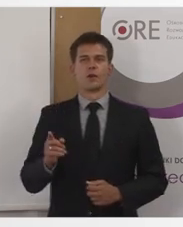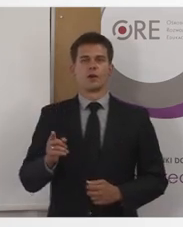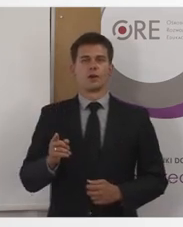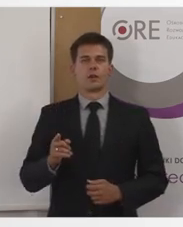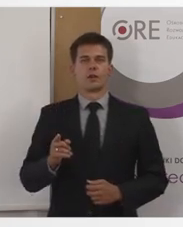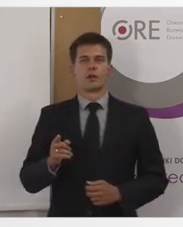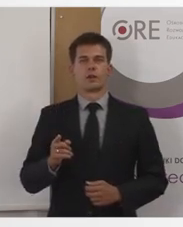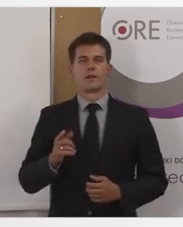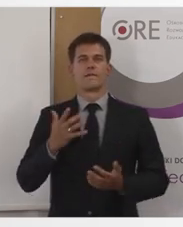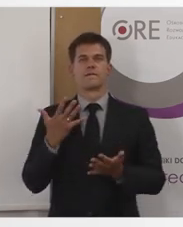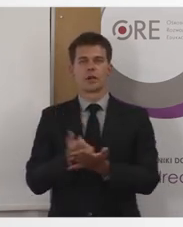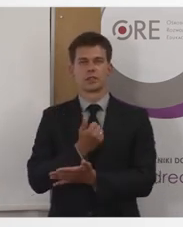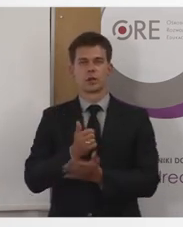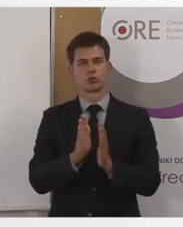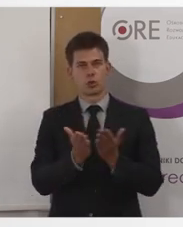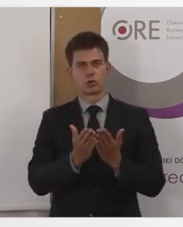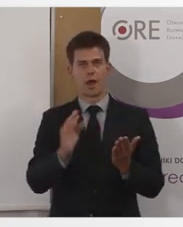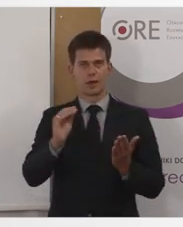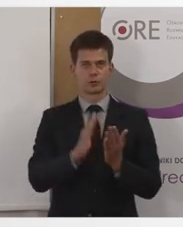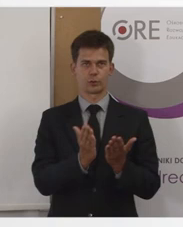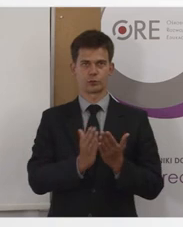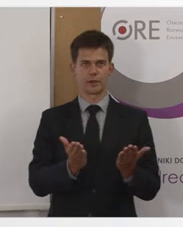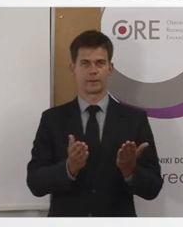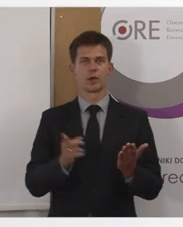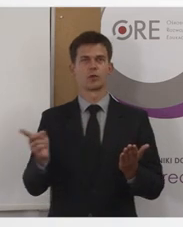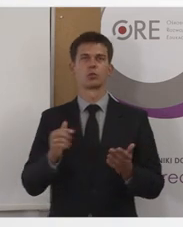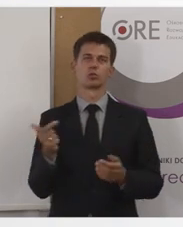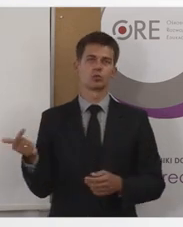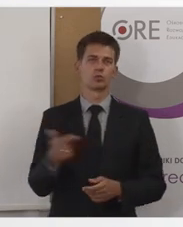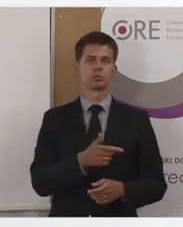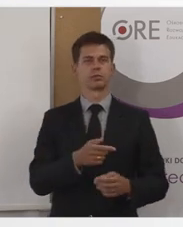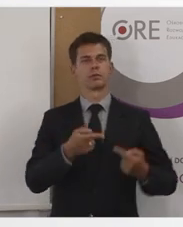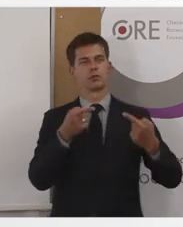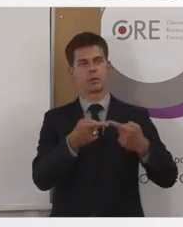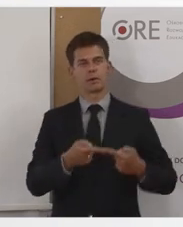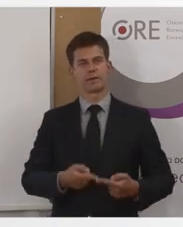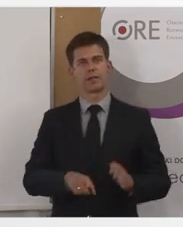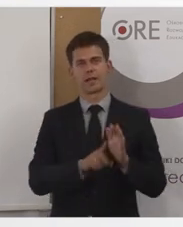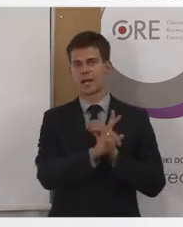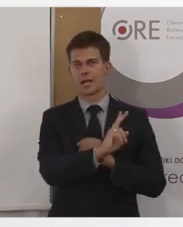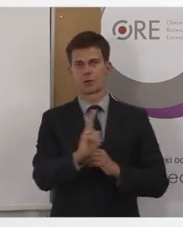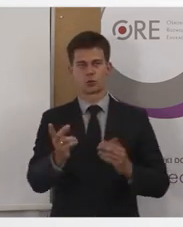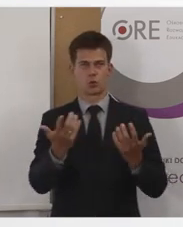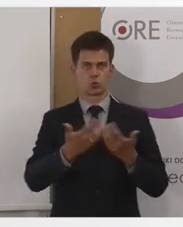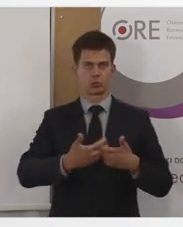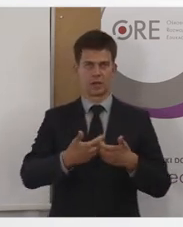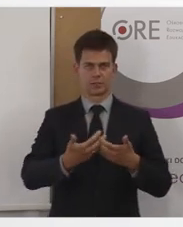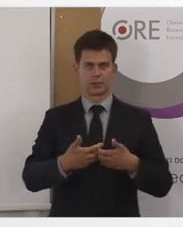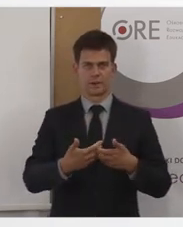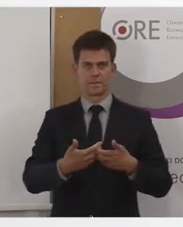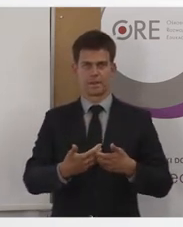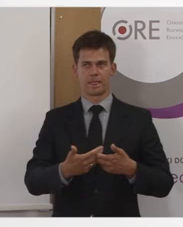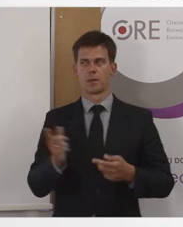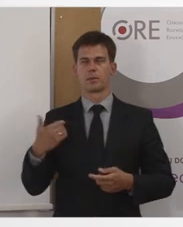w kontekście e-podręczników, to kompatybilność. I to, co ja też powiedziałem na wstępie,